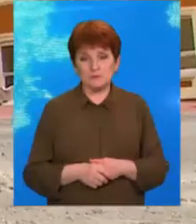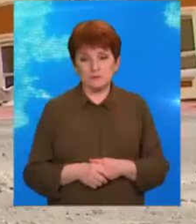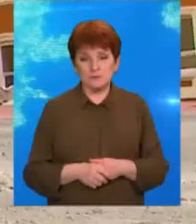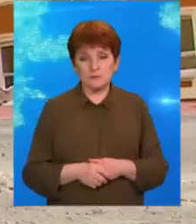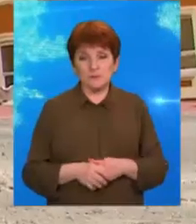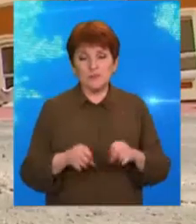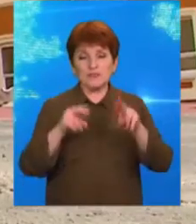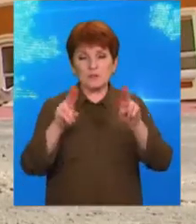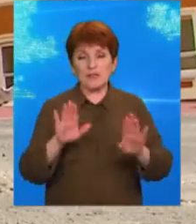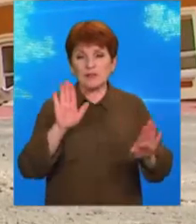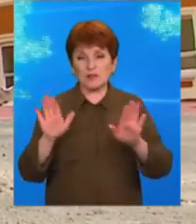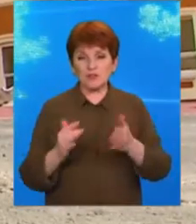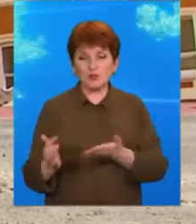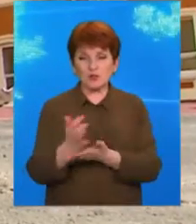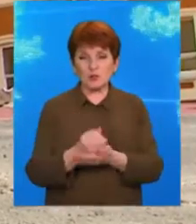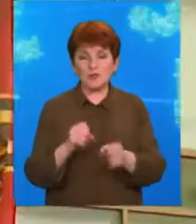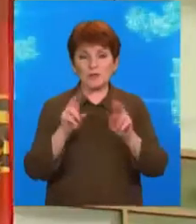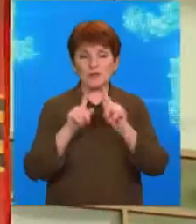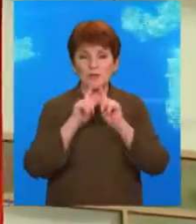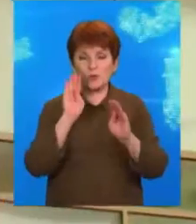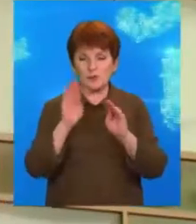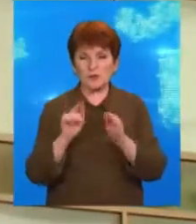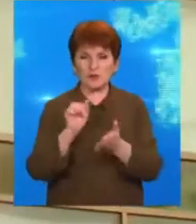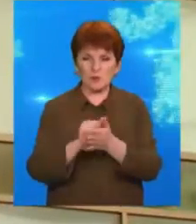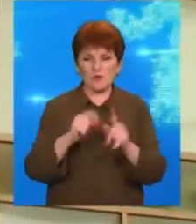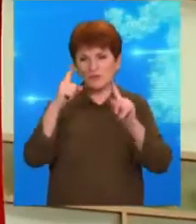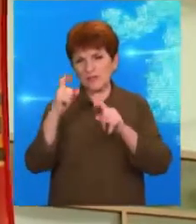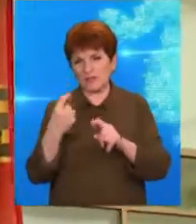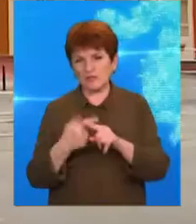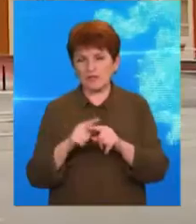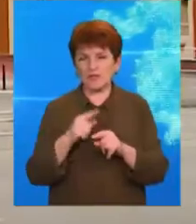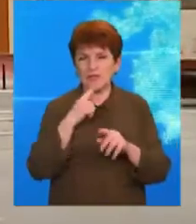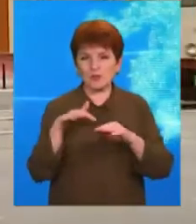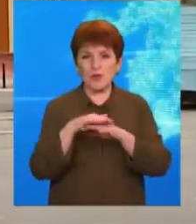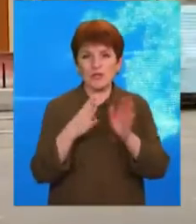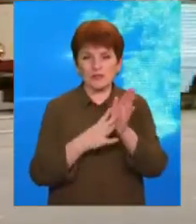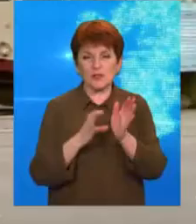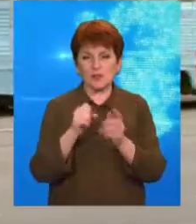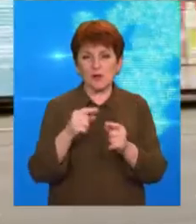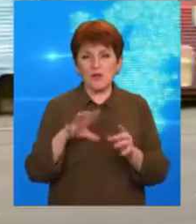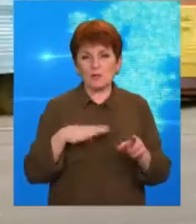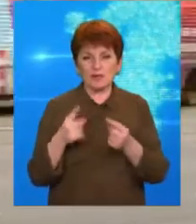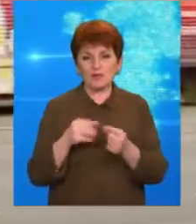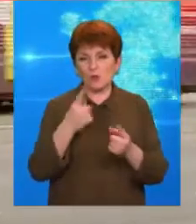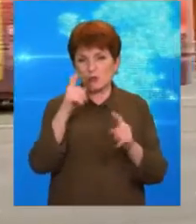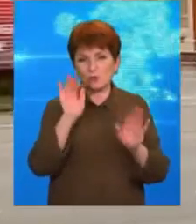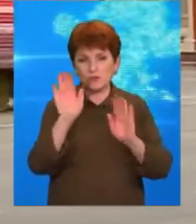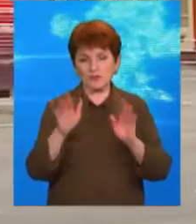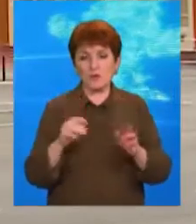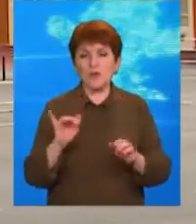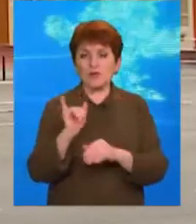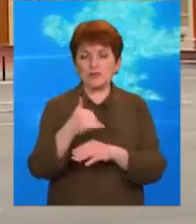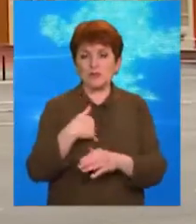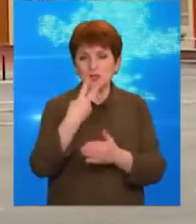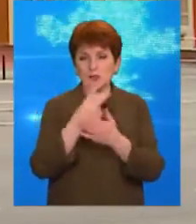Специально для выставки собраны уникальные экспонаты, техника, документы, фотографии. Кроме Красной площади, к 9 мая приготовили фотовыставку. Гостям хотели показать